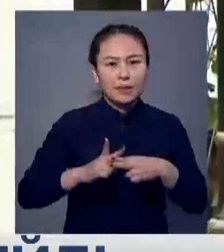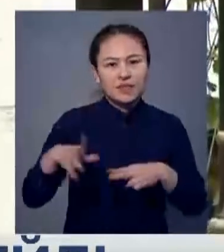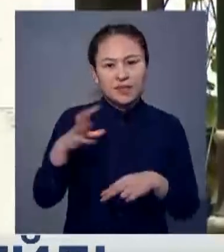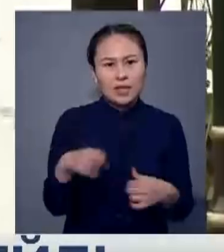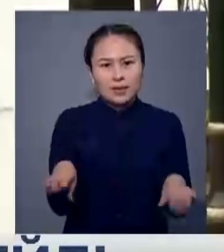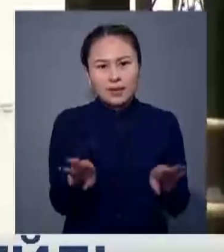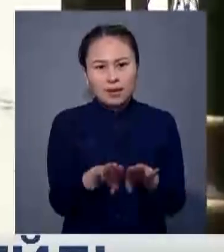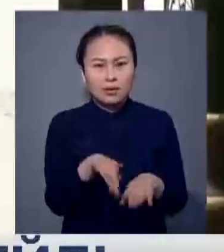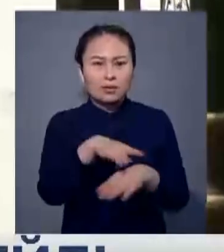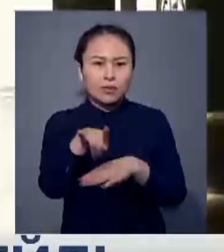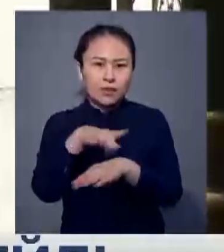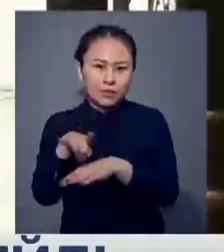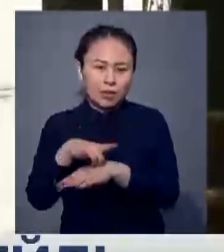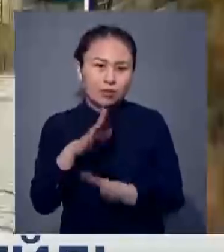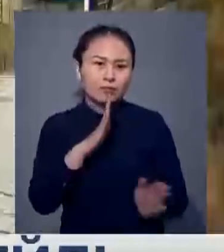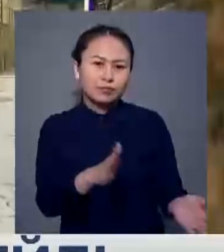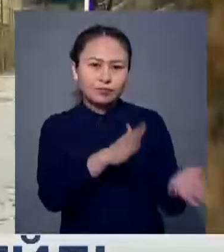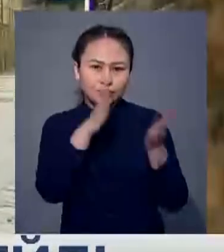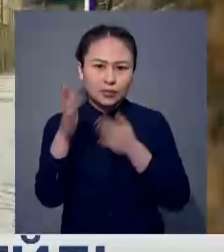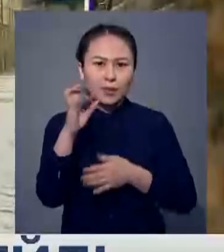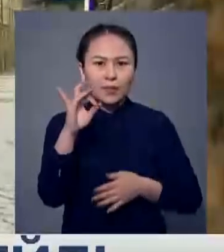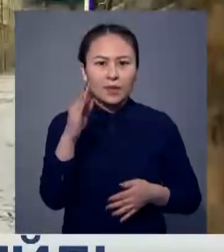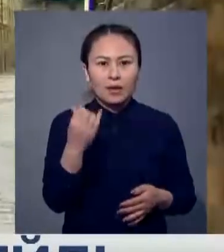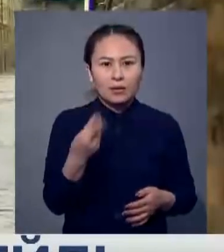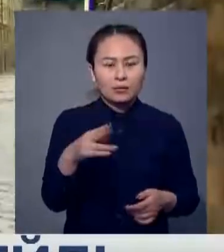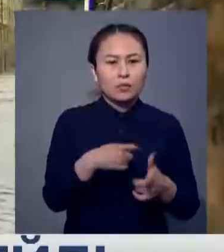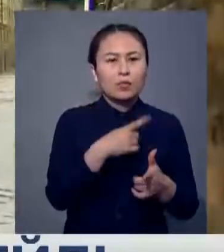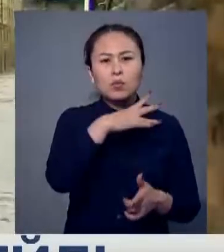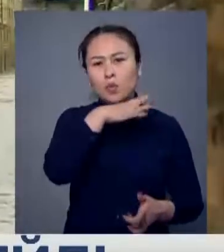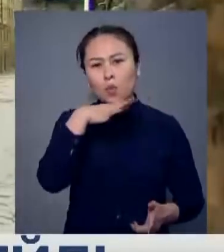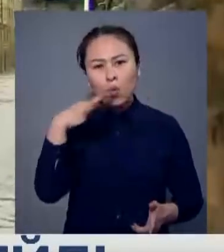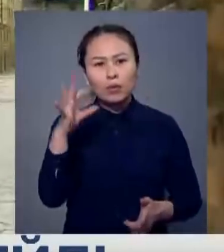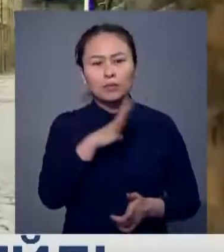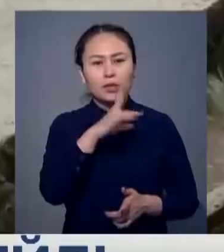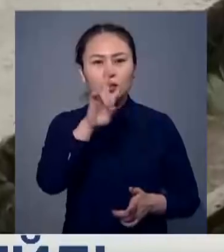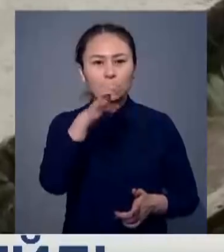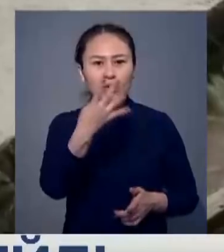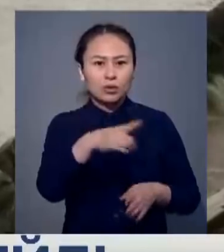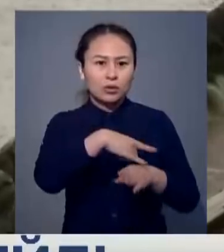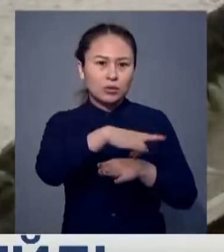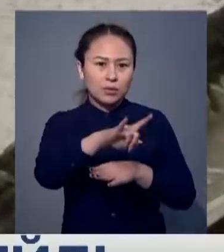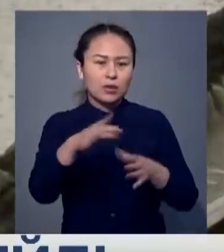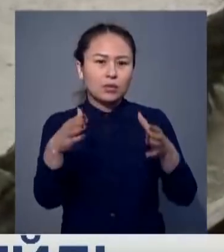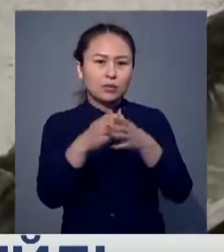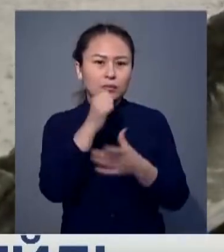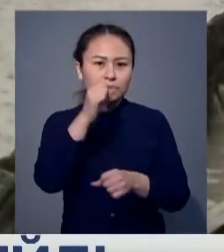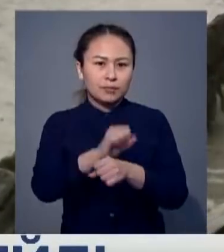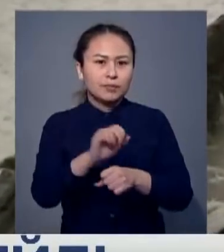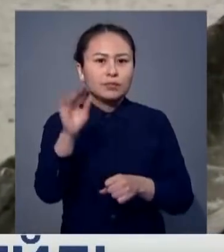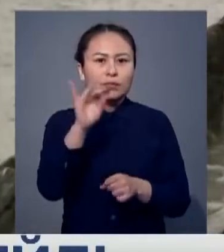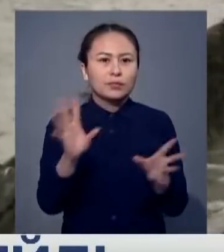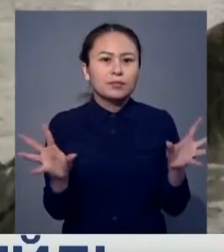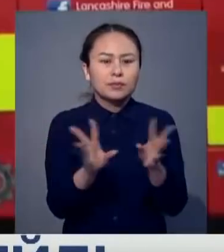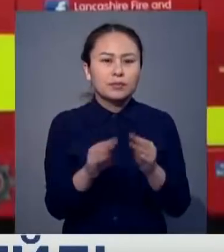жабылды. Әуі рейстері кейінгеші керліп жатыр. Британияда 100-деген рейс, ал Нидерландда 240 әуе сапары тоқтатылды.